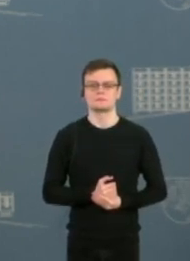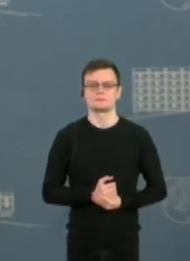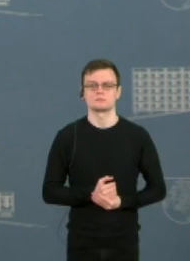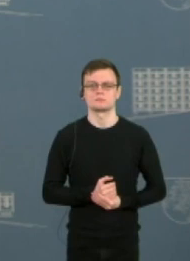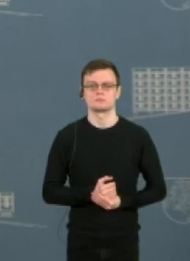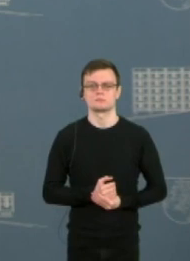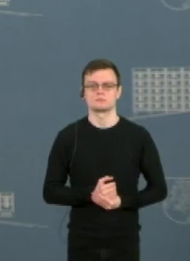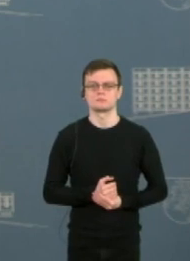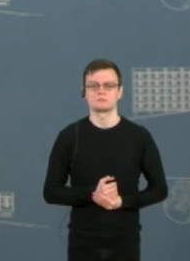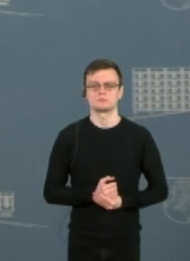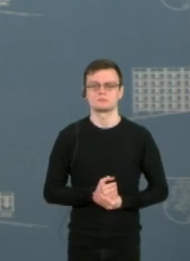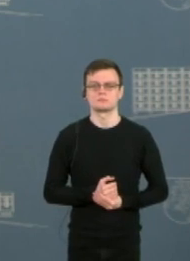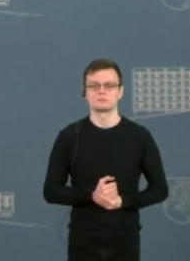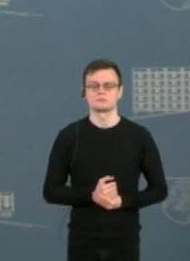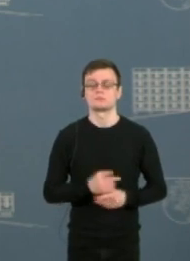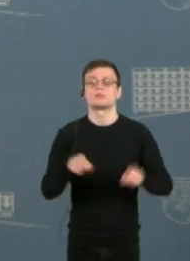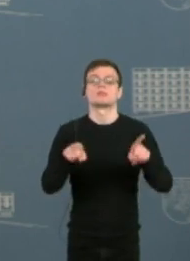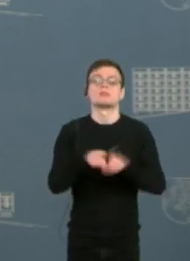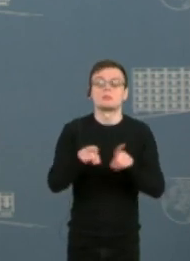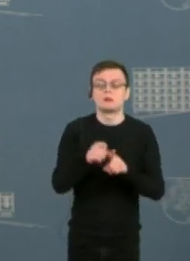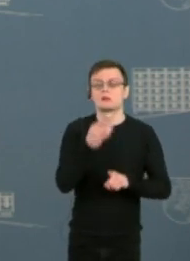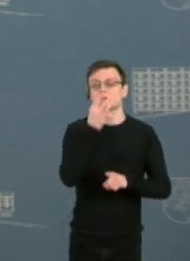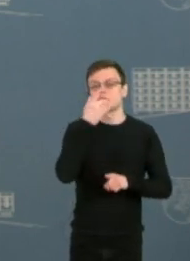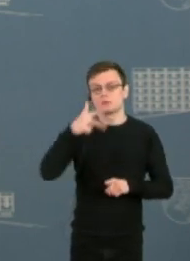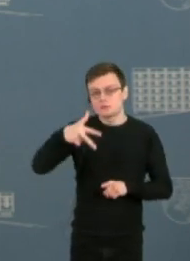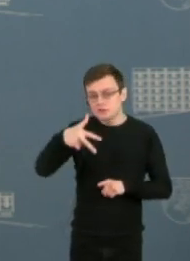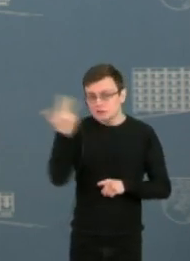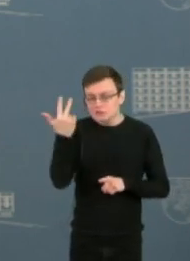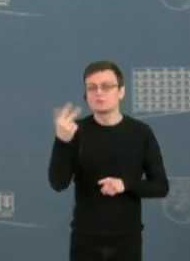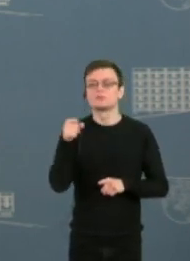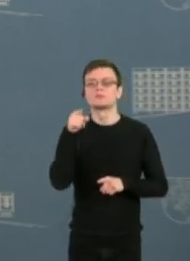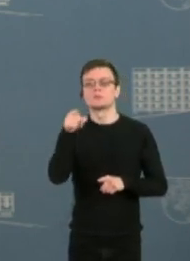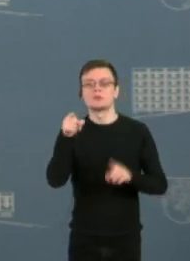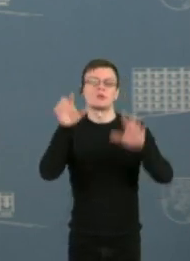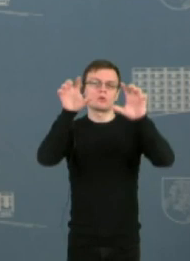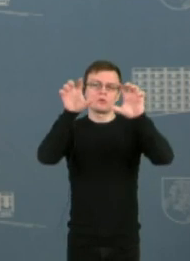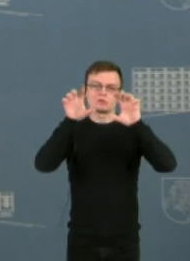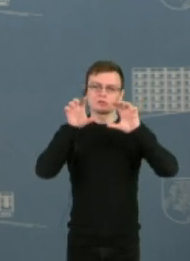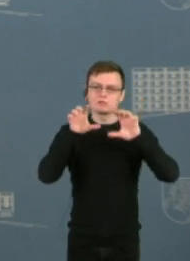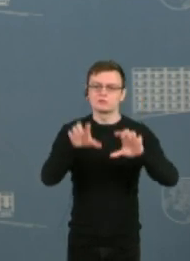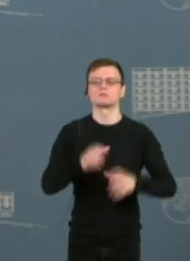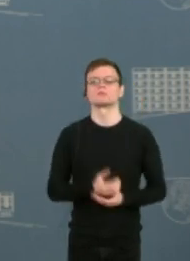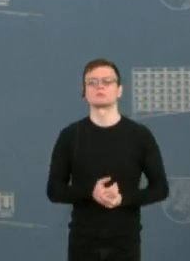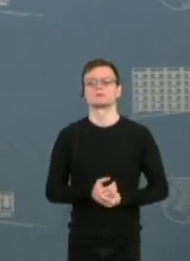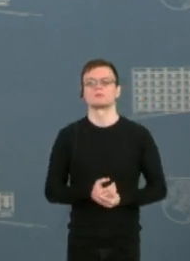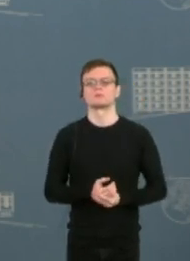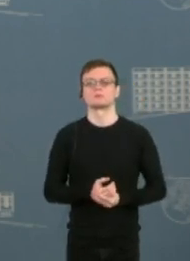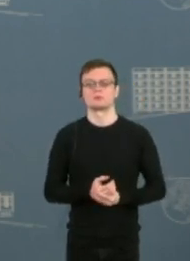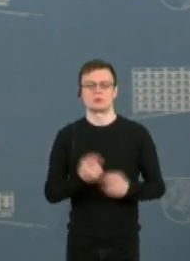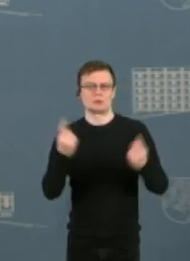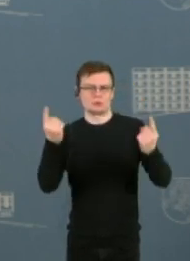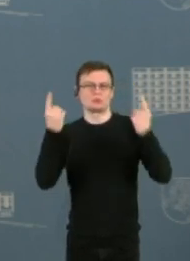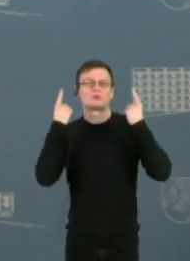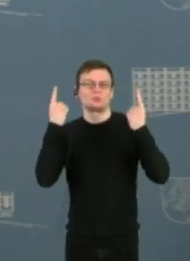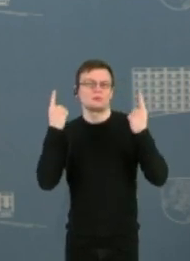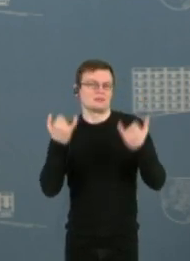jeigu žiūrės trečiosios konstitucijos metinius sukakties